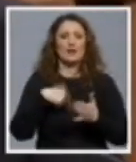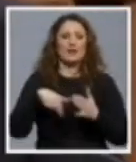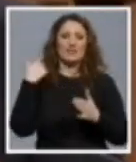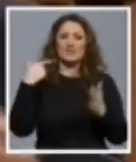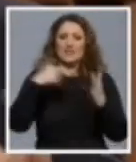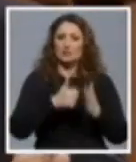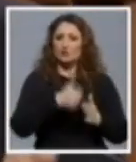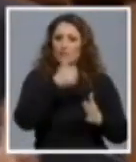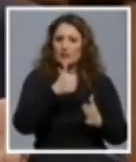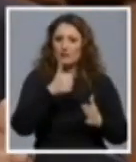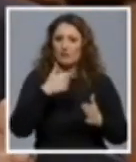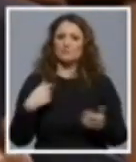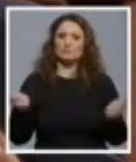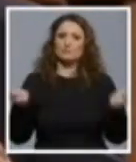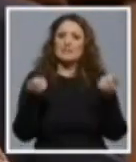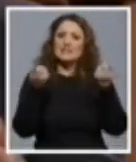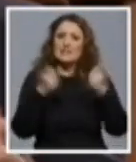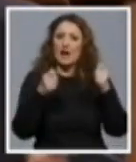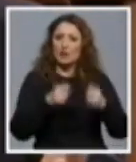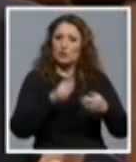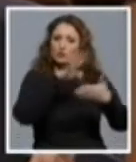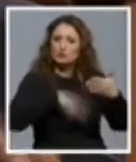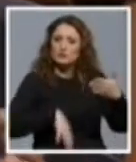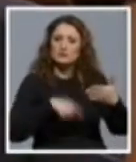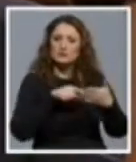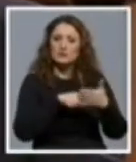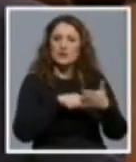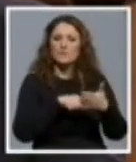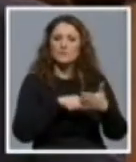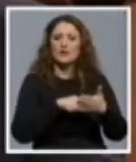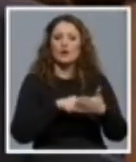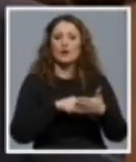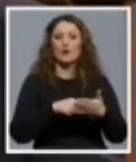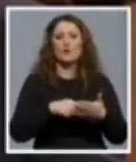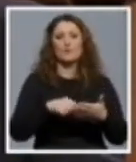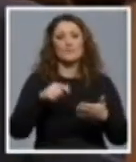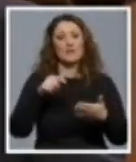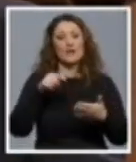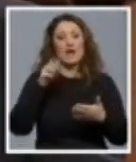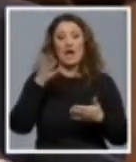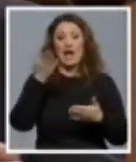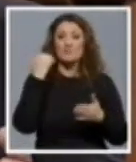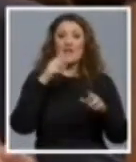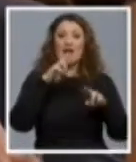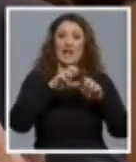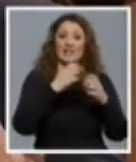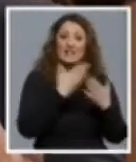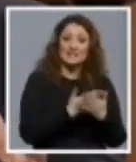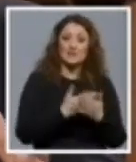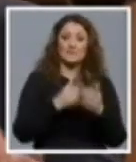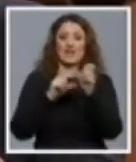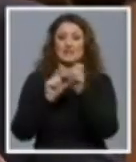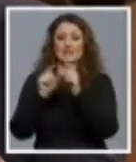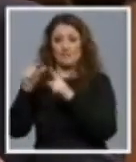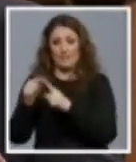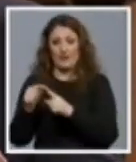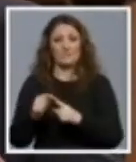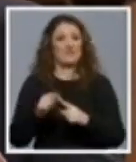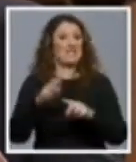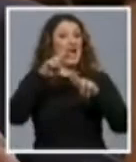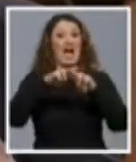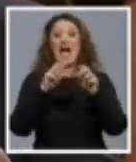godine donali deklaraciju koja je na tragove današnje rezolucije, mogu reći, skoro potpuno istovjetne. Tada ni HDZ, ni SDP, ni HSP, tadašnji,